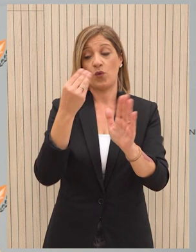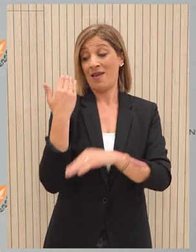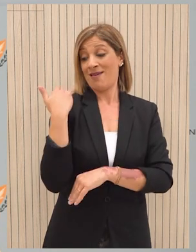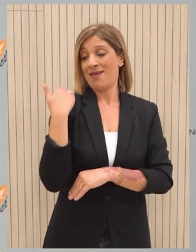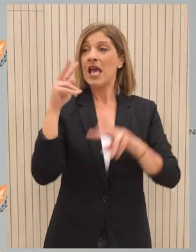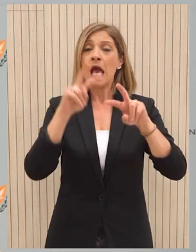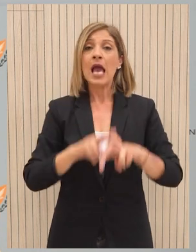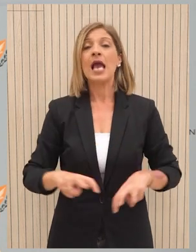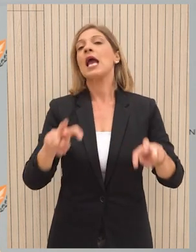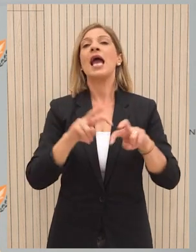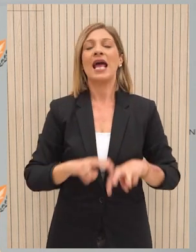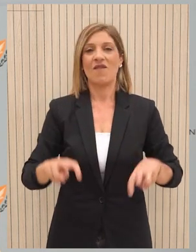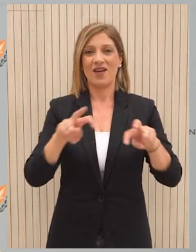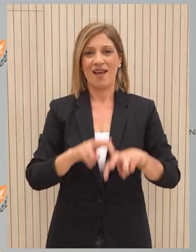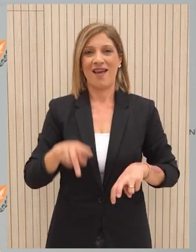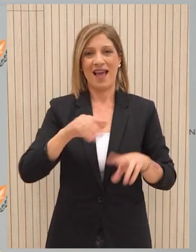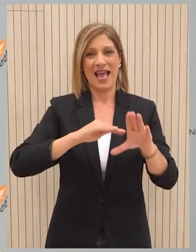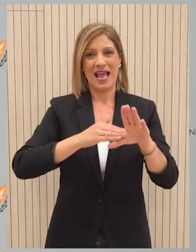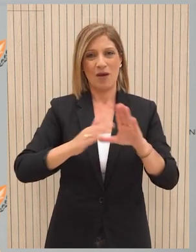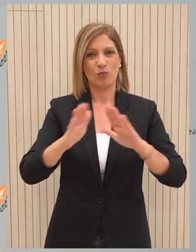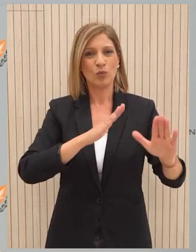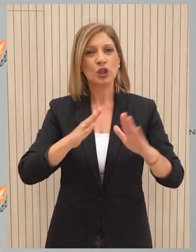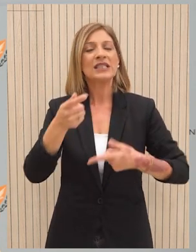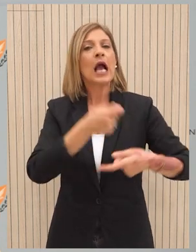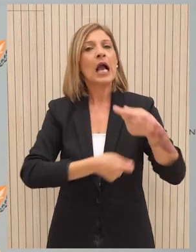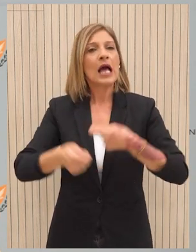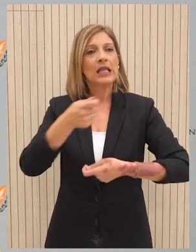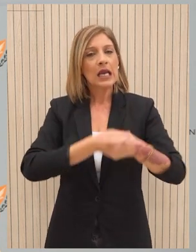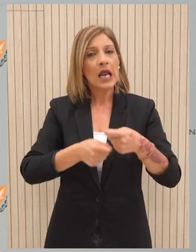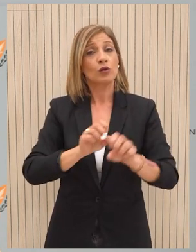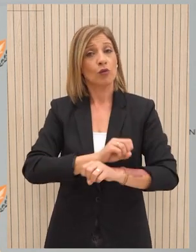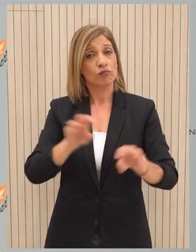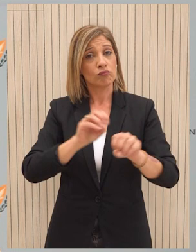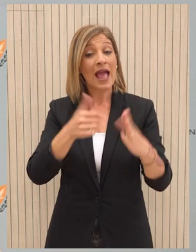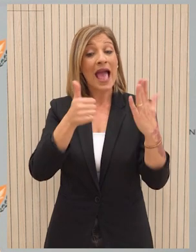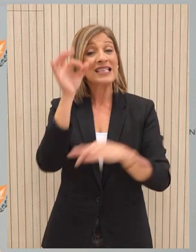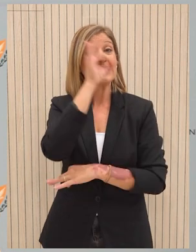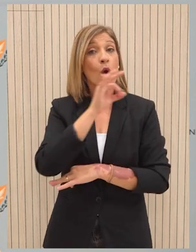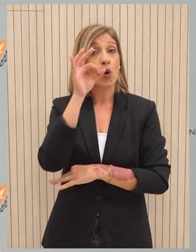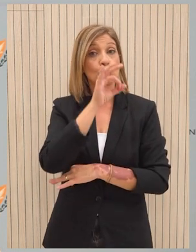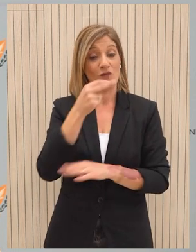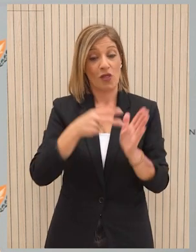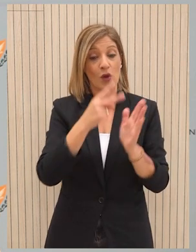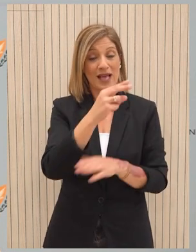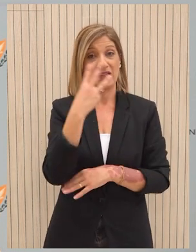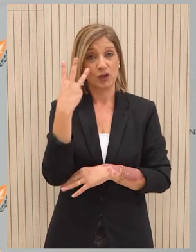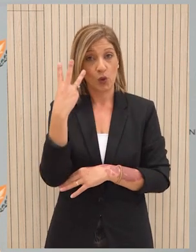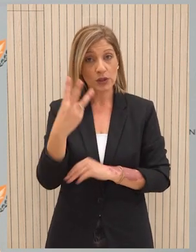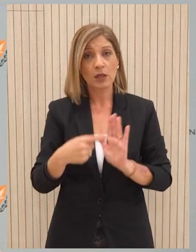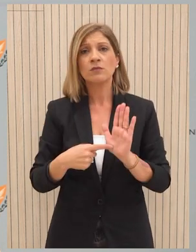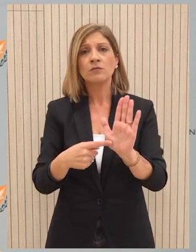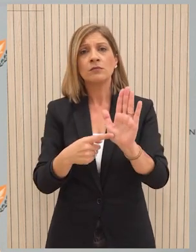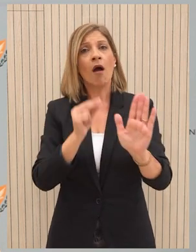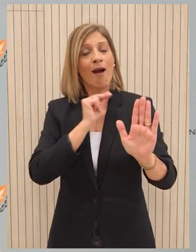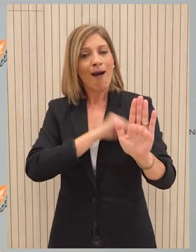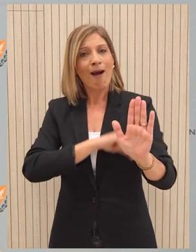πρόσφατη έρευνα που πραγματοποίησε η Υπηρεσία Προστασίας Καταναλωτή και οποία δημοσιεύτηκε στις 6 Οκτωβρίου 2023 καταδεικνύει